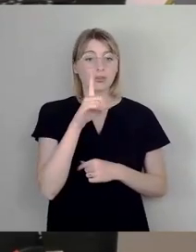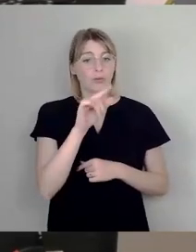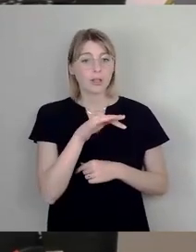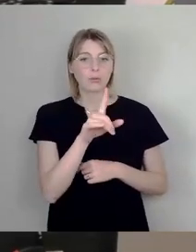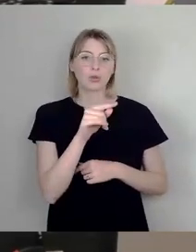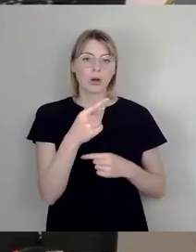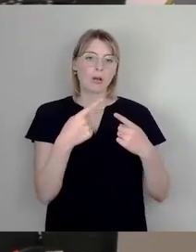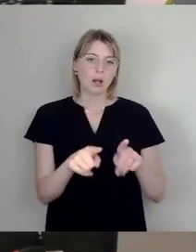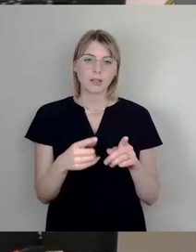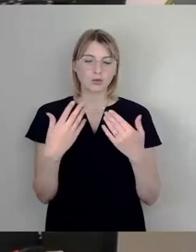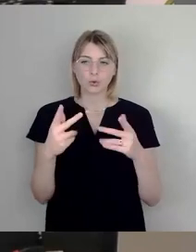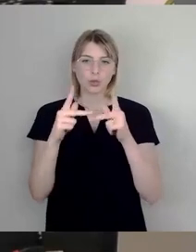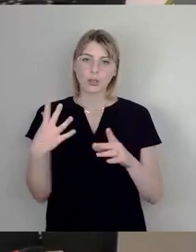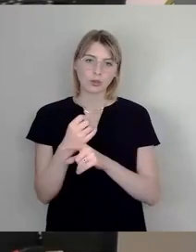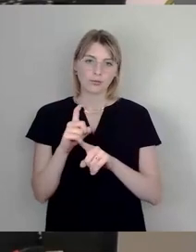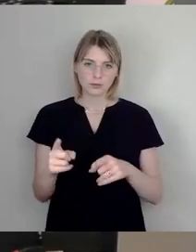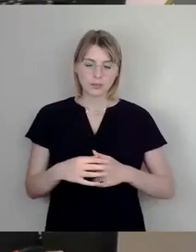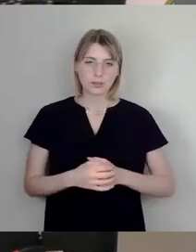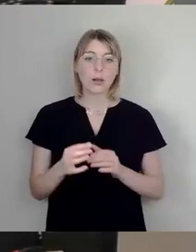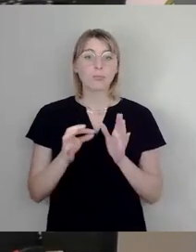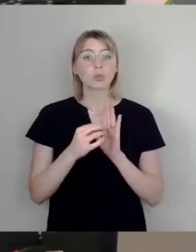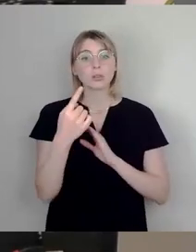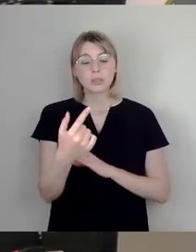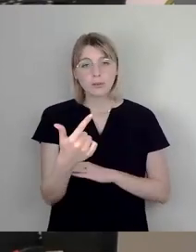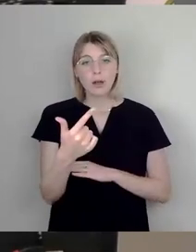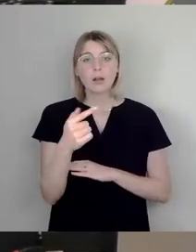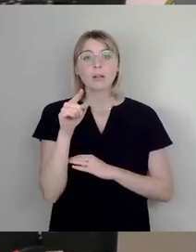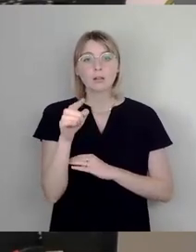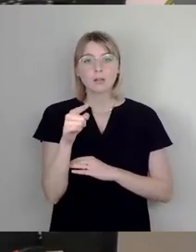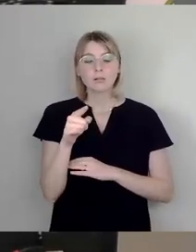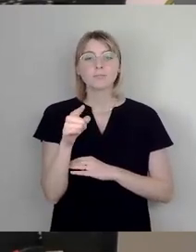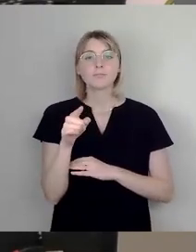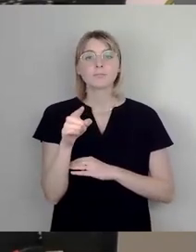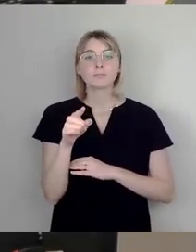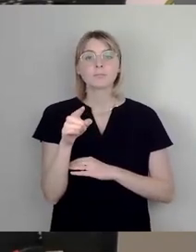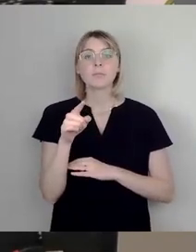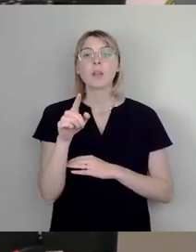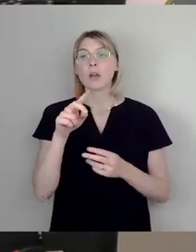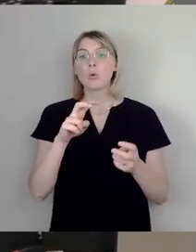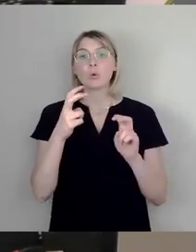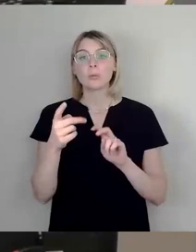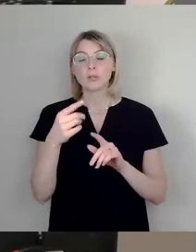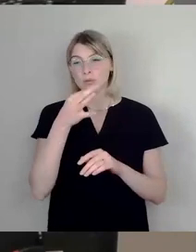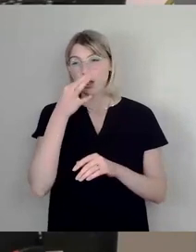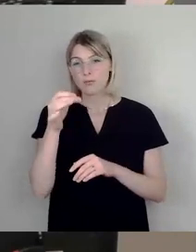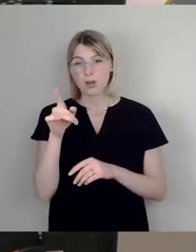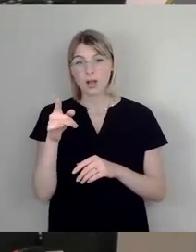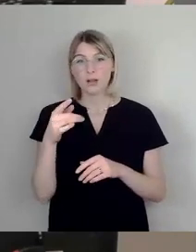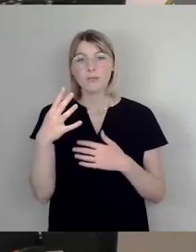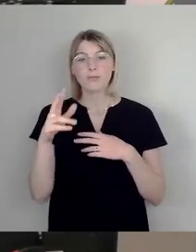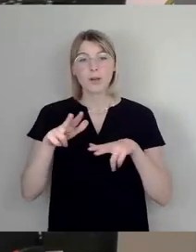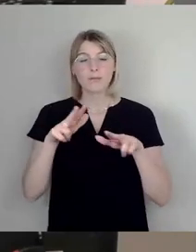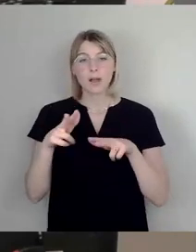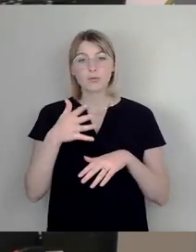man unter Punkt 2 eine Fachförderrichtlinie in Auftrag geben, um es umzusetzen. Auf Nachfrage schweben der Verwaltung so 500.000 Euro